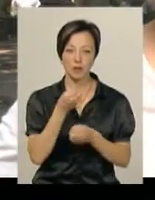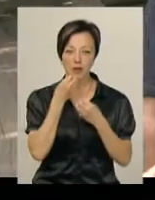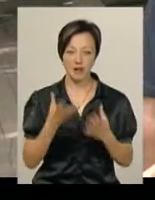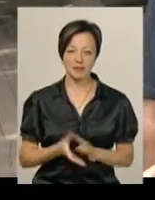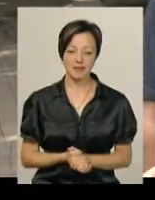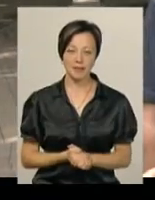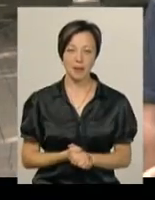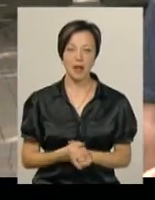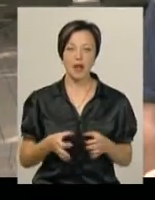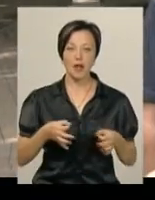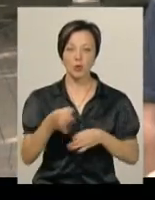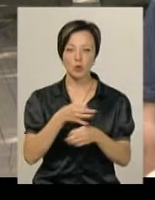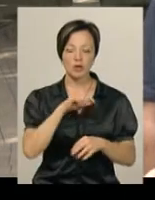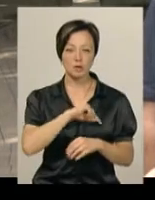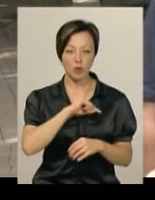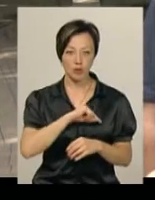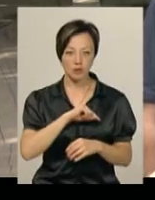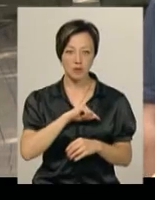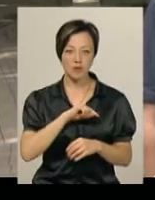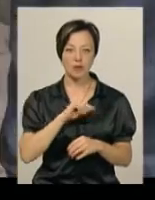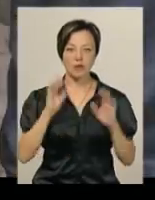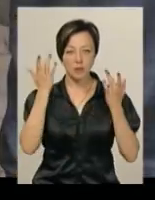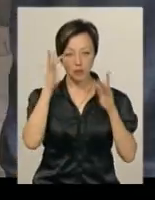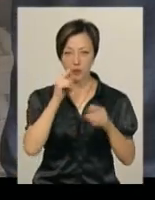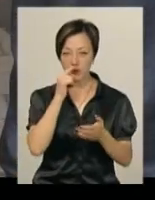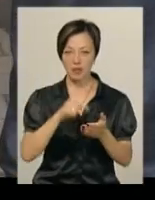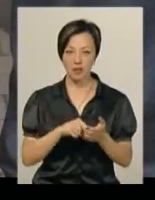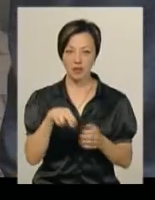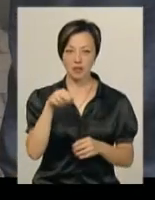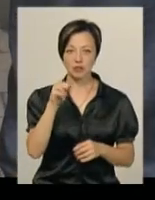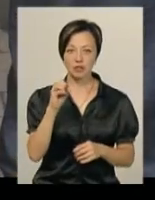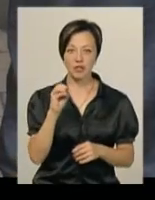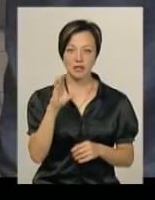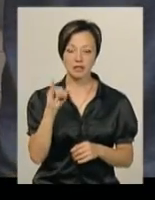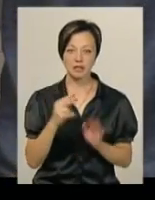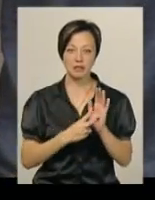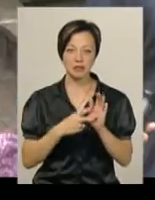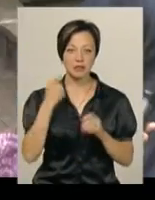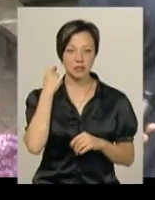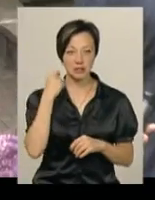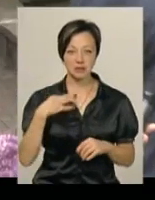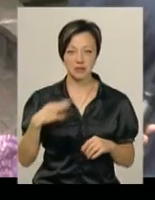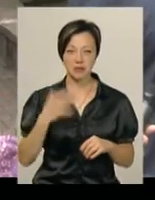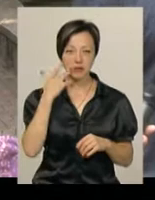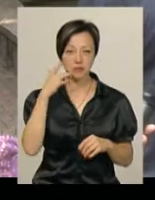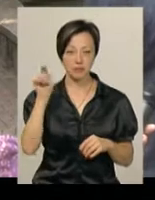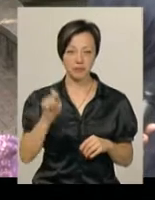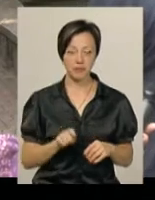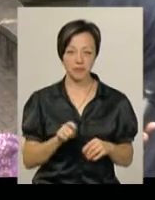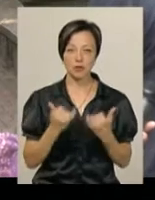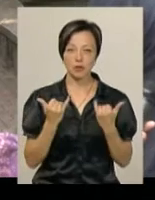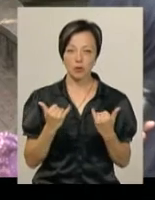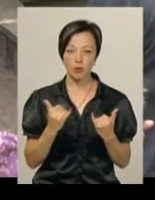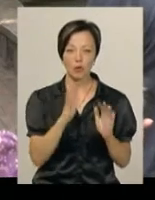гаразд. На консультацію до психолога Антоніна Віговської випадково потрапив Джесі Моринг із 7-річним сином Меттю. Вони із Сполучених Штатів Америки.